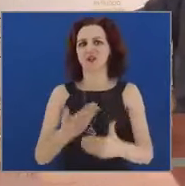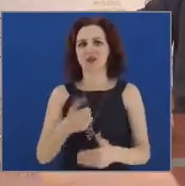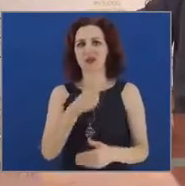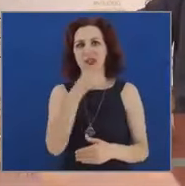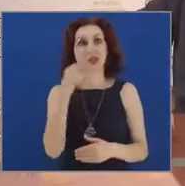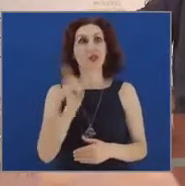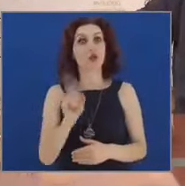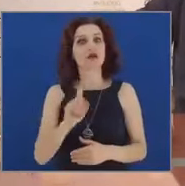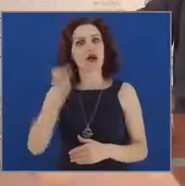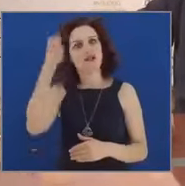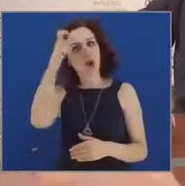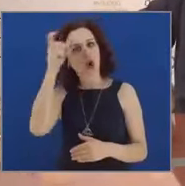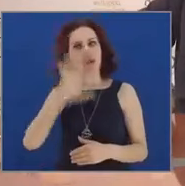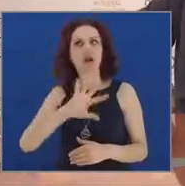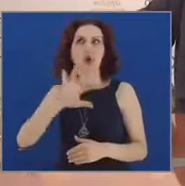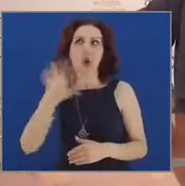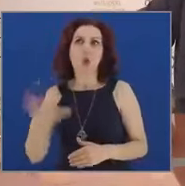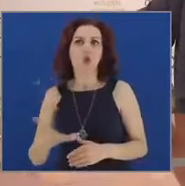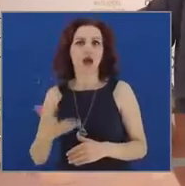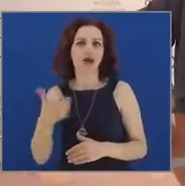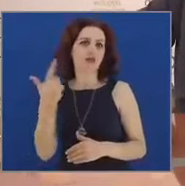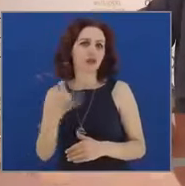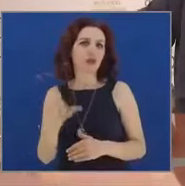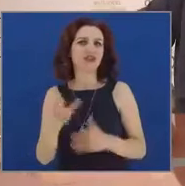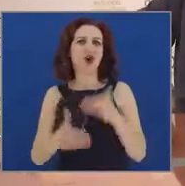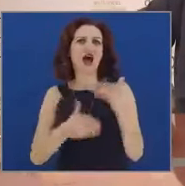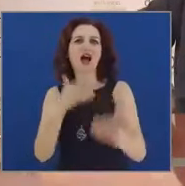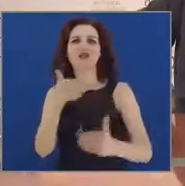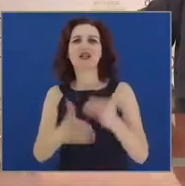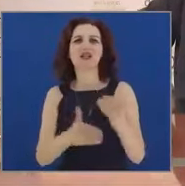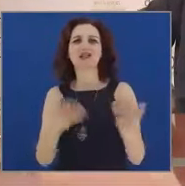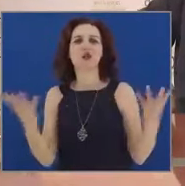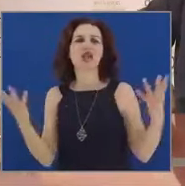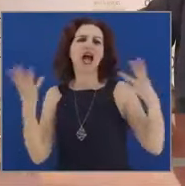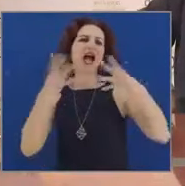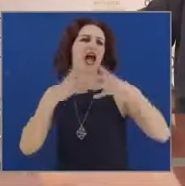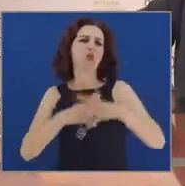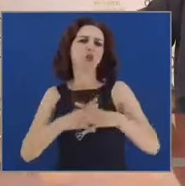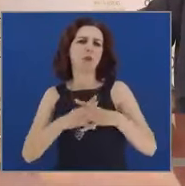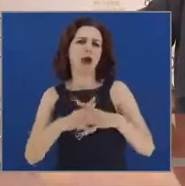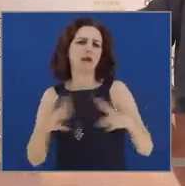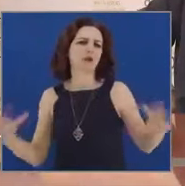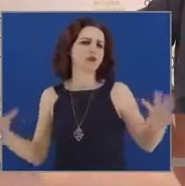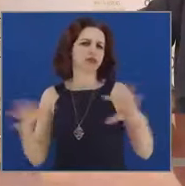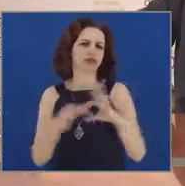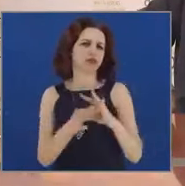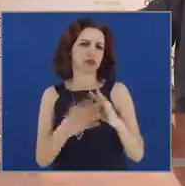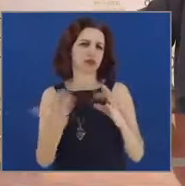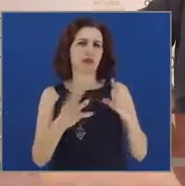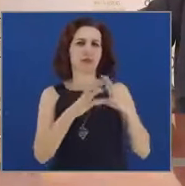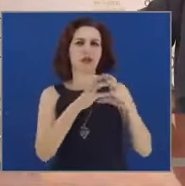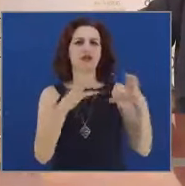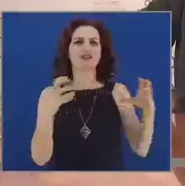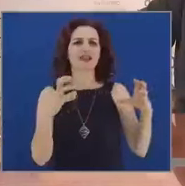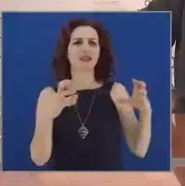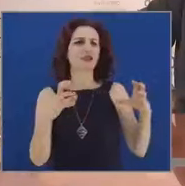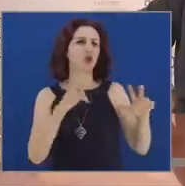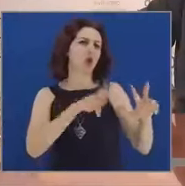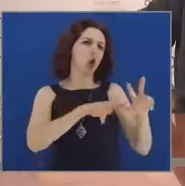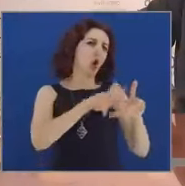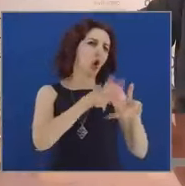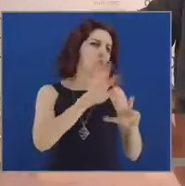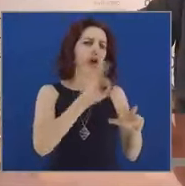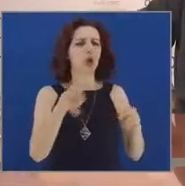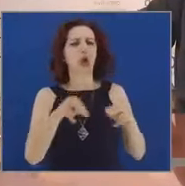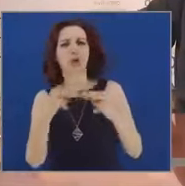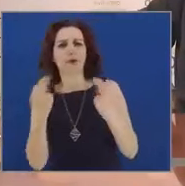Governo, perché quelle accelerazioni sono, come si dice in gergo, autoapplicative. Cioè la stazione appaltante comunale piuttosto che provinciale, che vuole fare